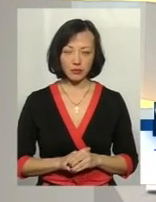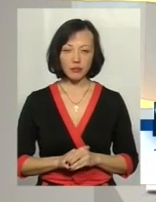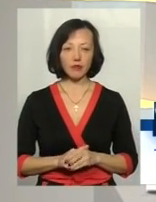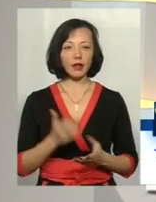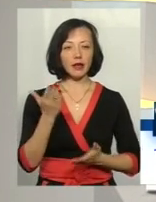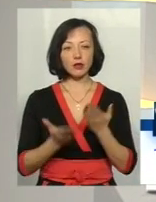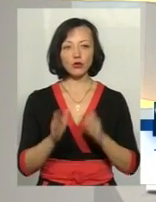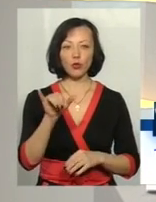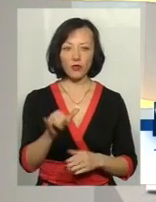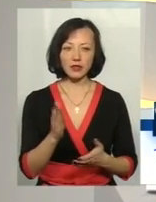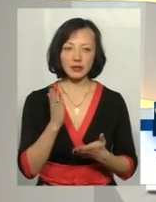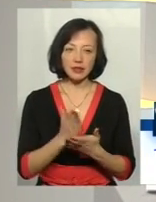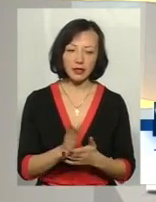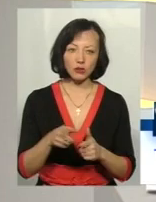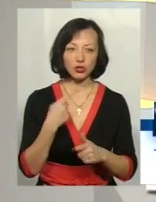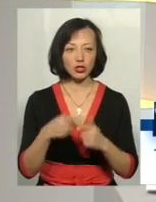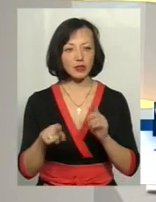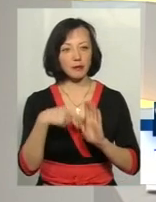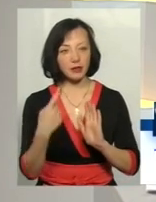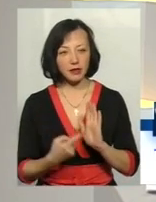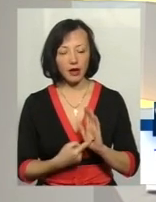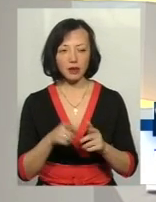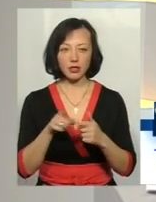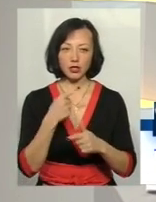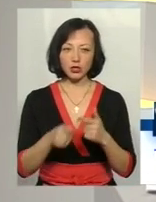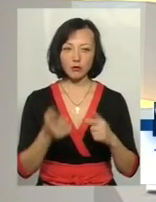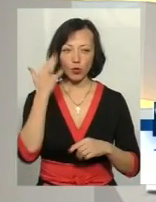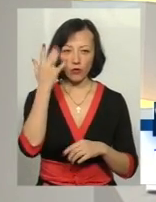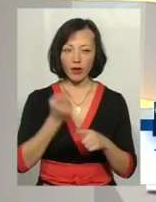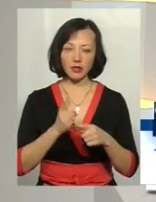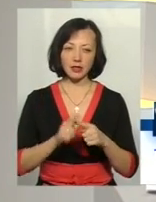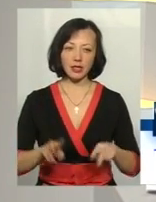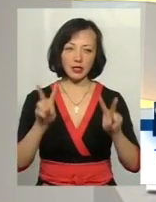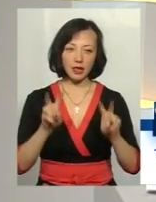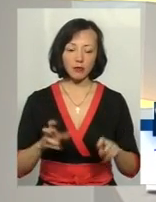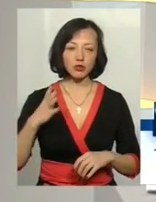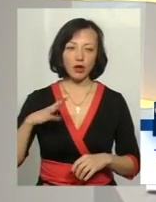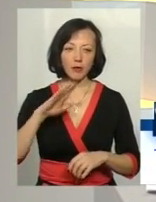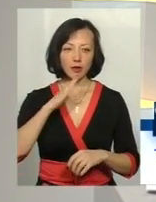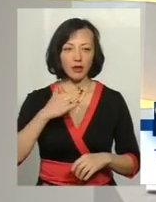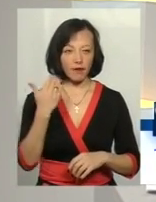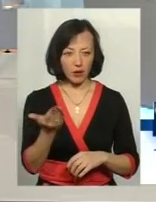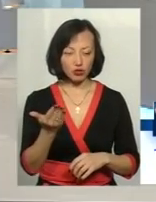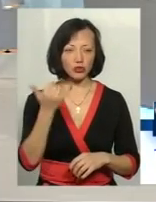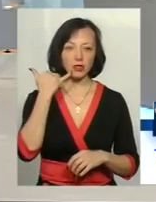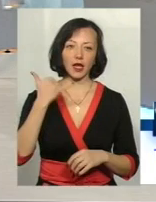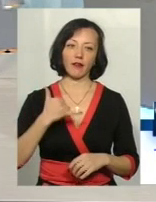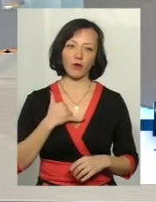Якщо у вас є чи то запитання, чи то міркування зазначеної теми, чекаємо на ваші телефонні дзвінки.